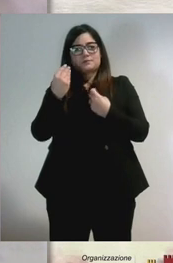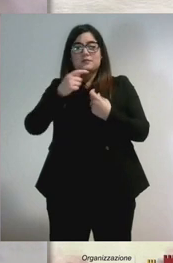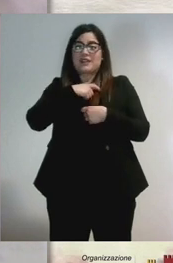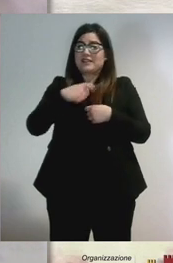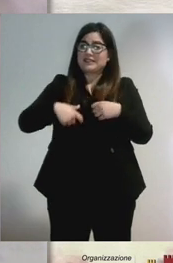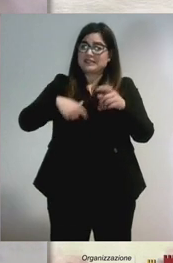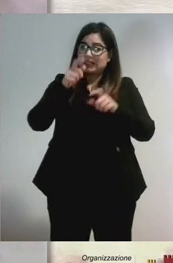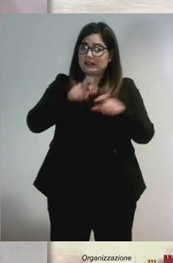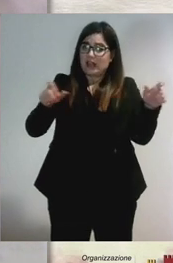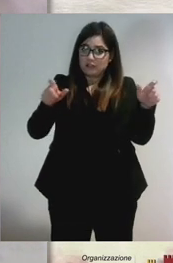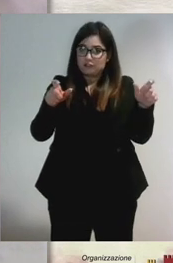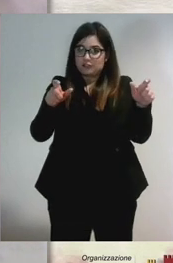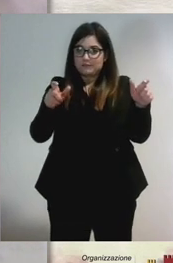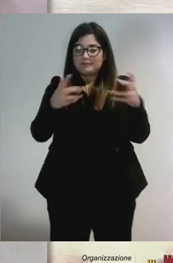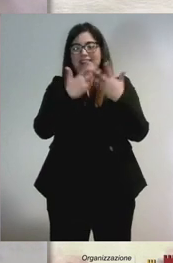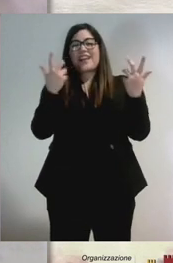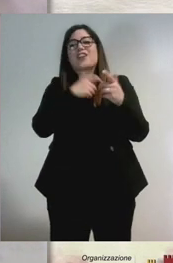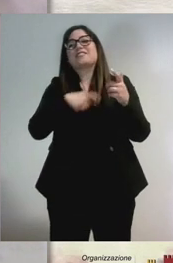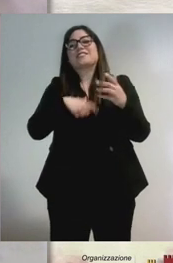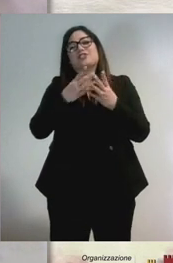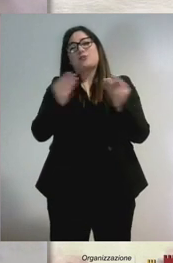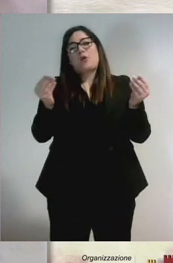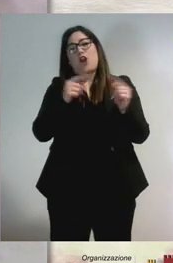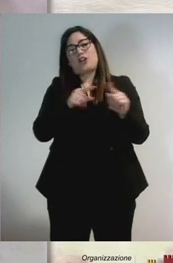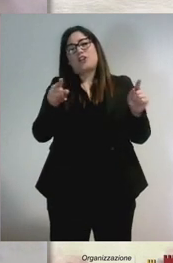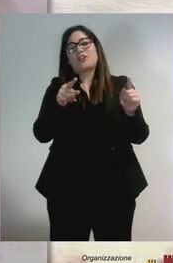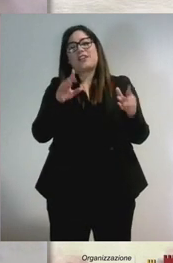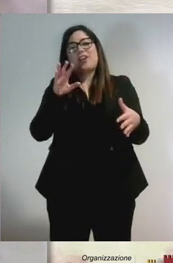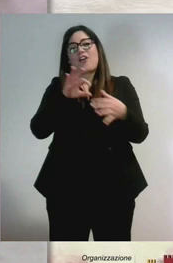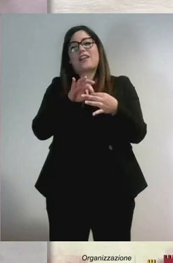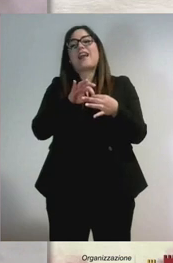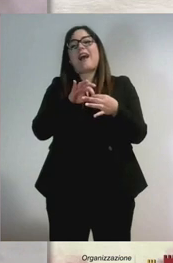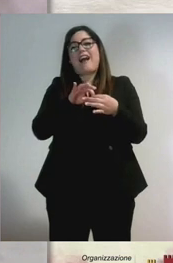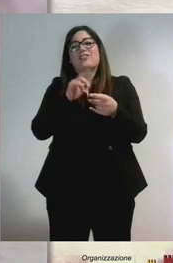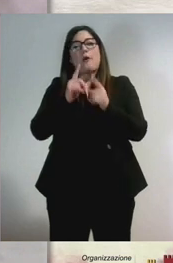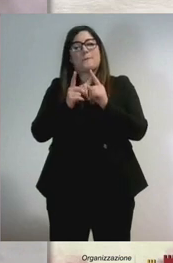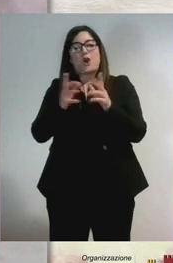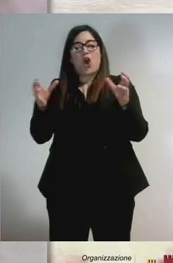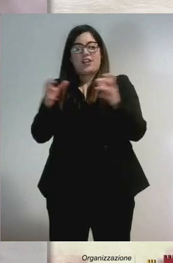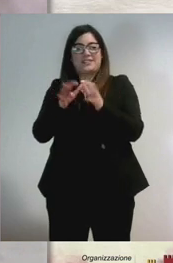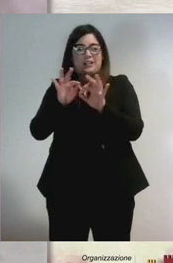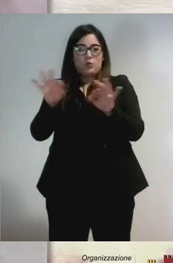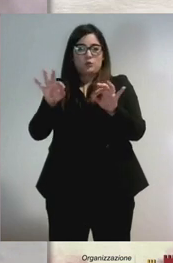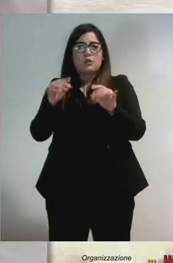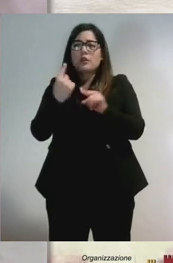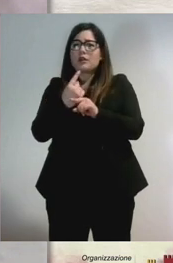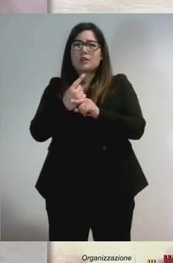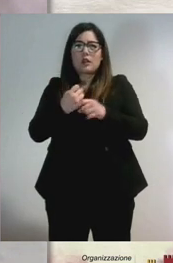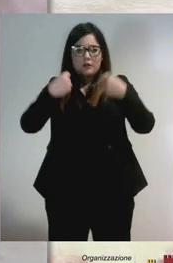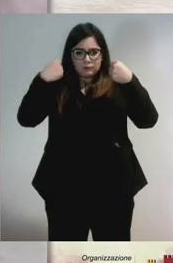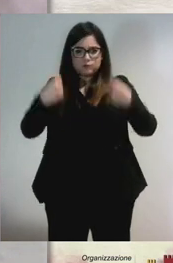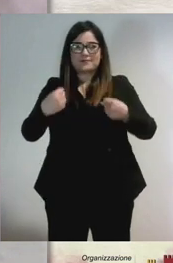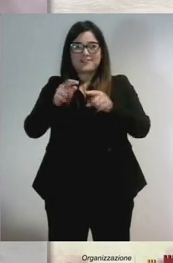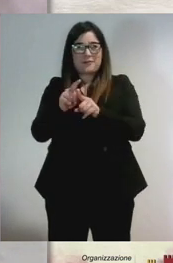che naturalmente molti di questi sono legati a correnti politiche, devono alzare i pugni, come ho sentito prima